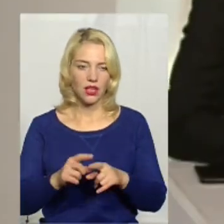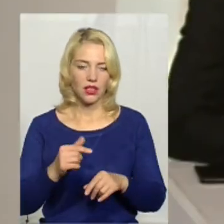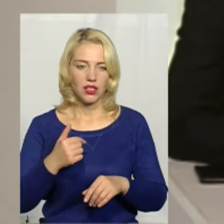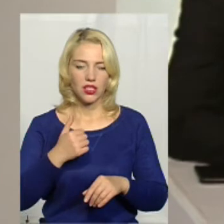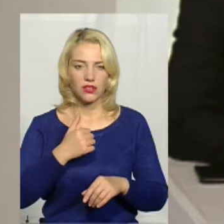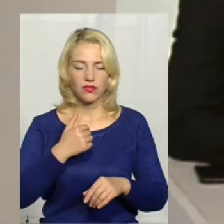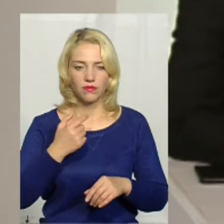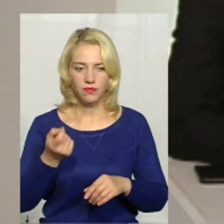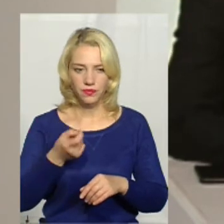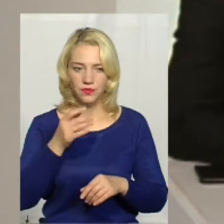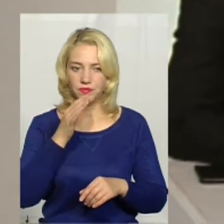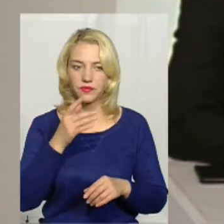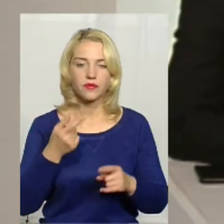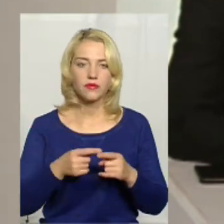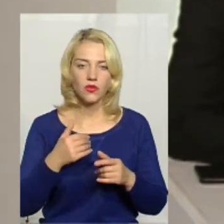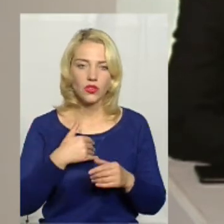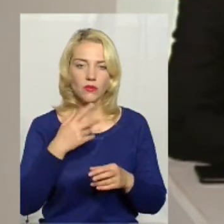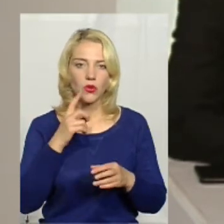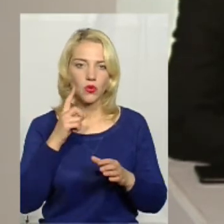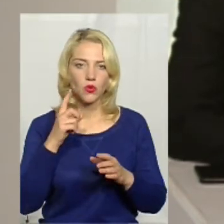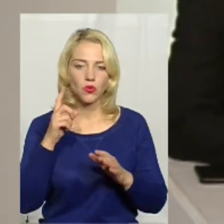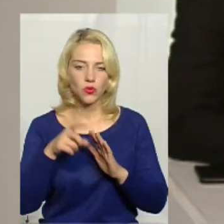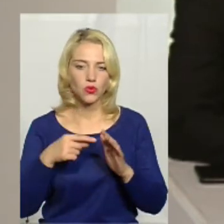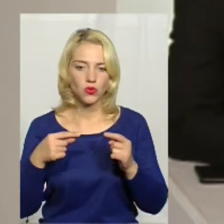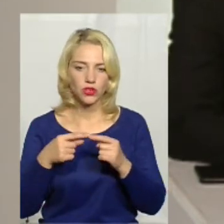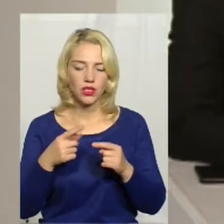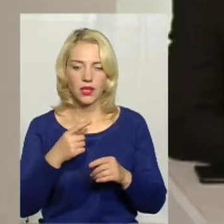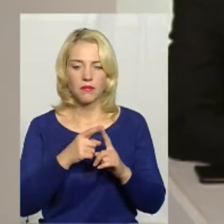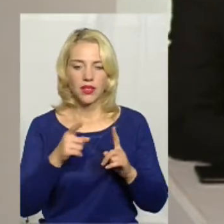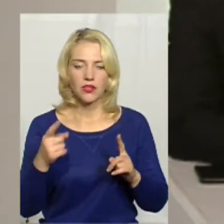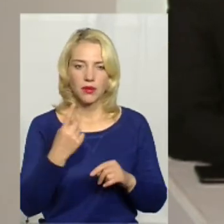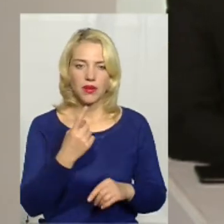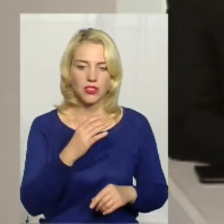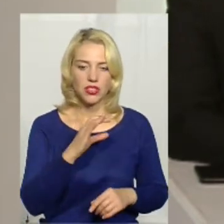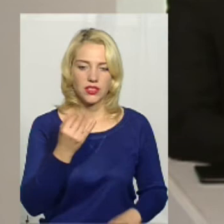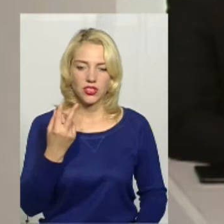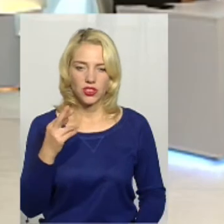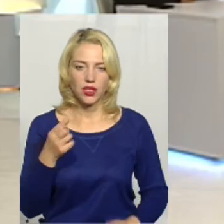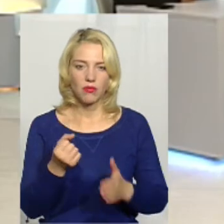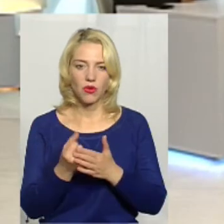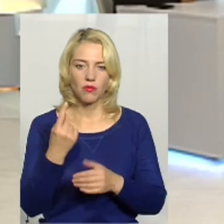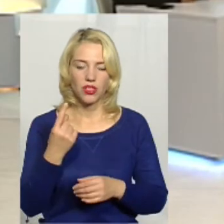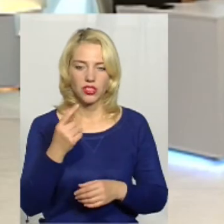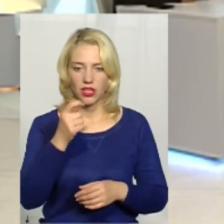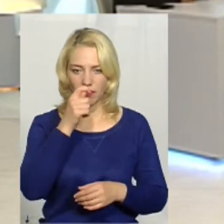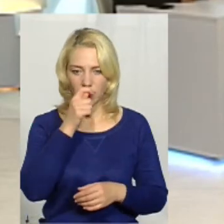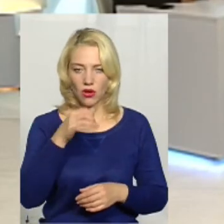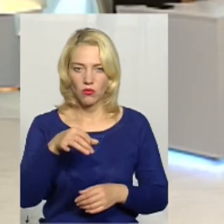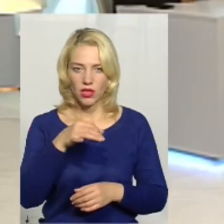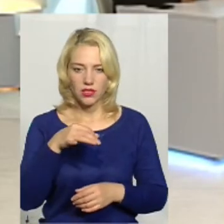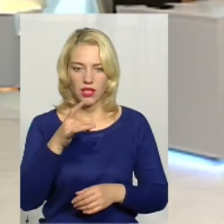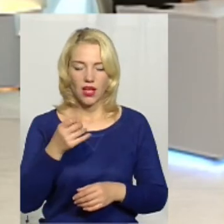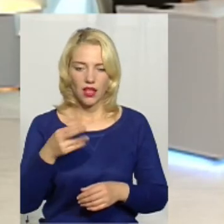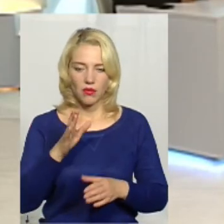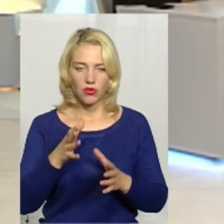мало часу. Я хотів все ж таки уточнити. А оце період з 1 січня по 1 квітня. обласна рада все-таки